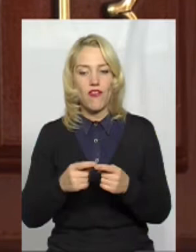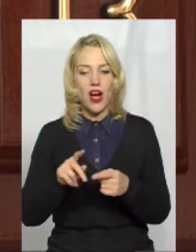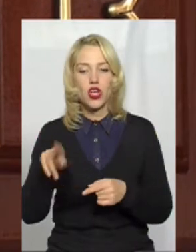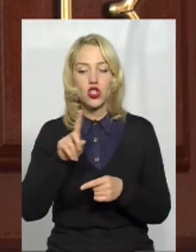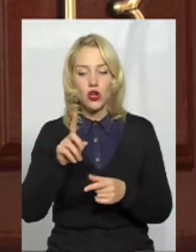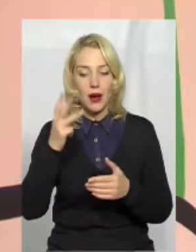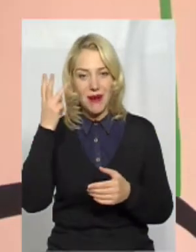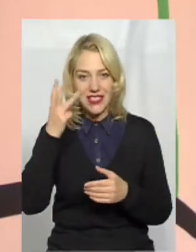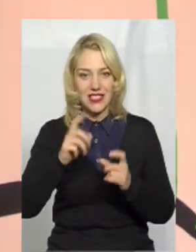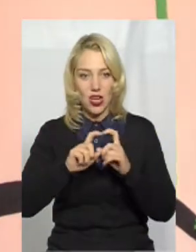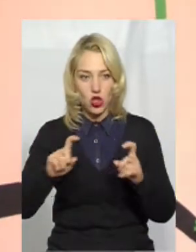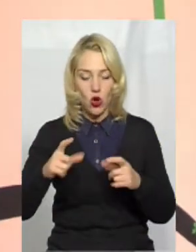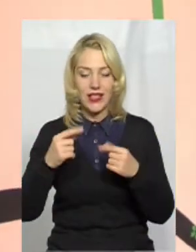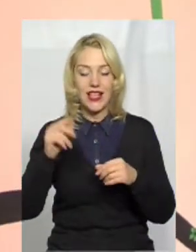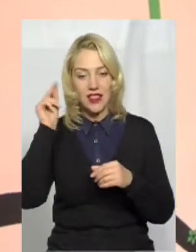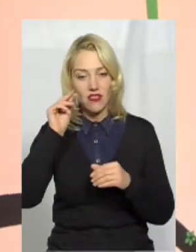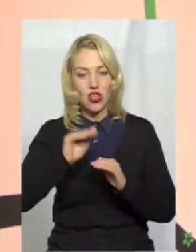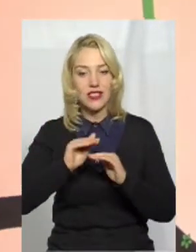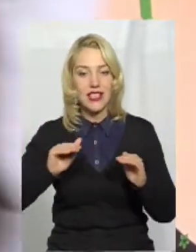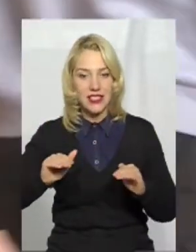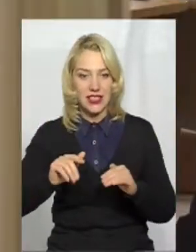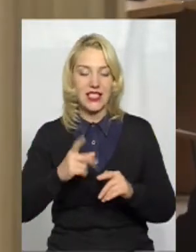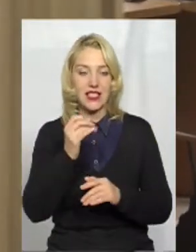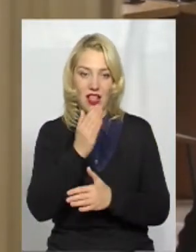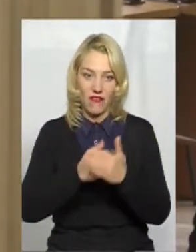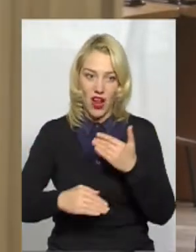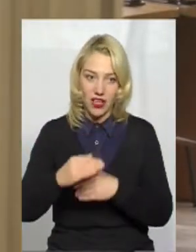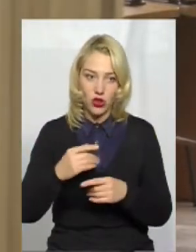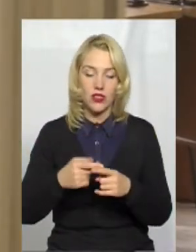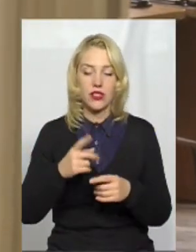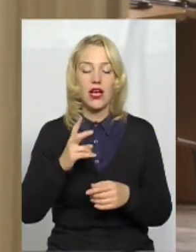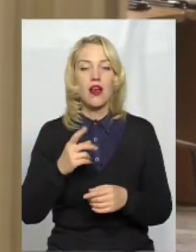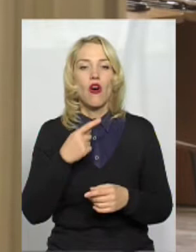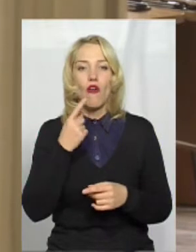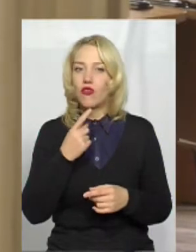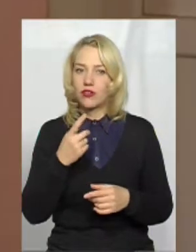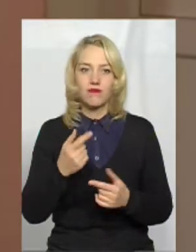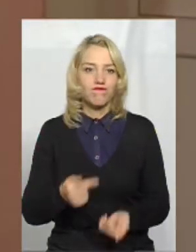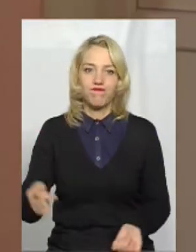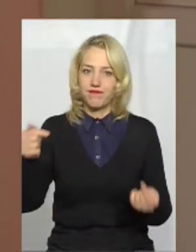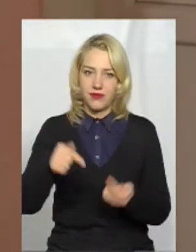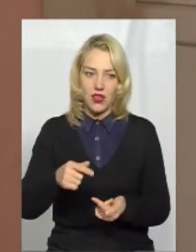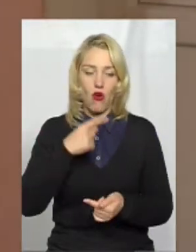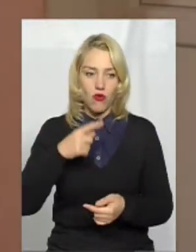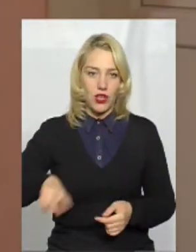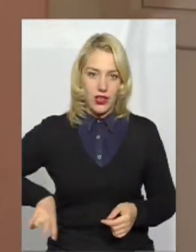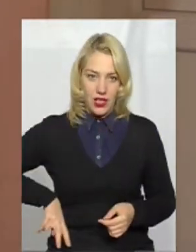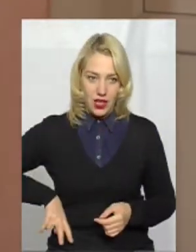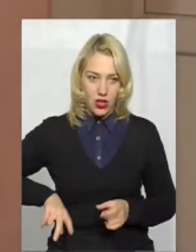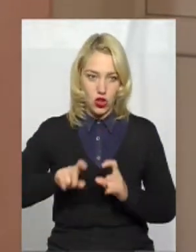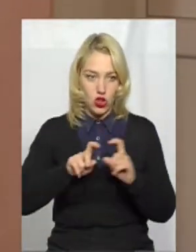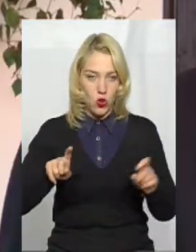отримає новий автобус та кошти на басейн з інклюзією. Була доречною, каже директор спеціалізованої загальноосвітньої школи номер вісім Сергій